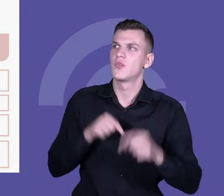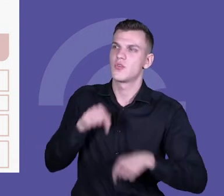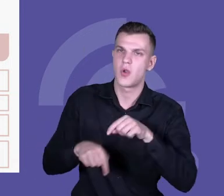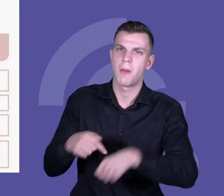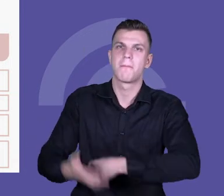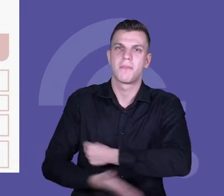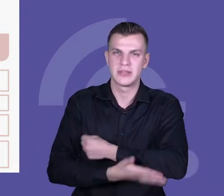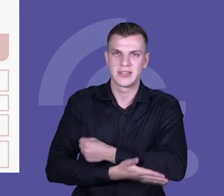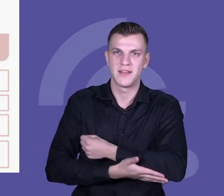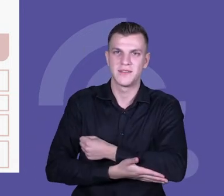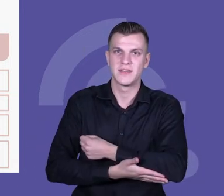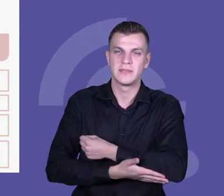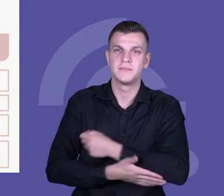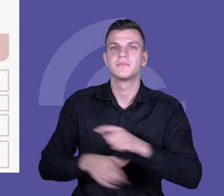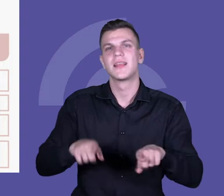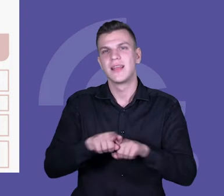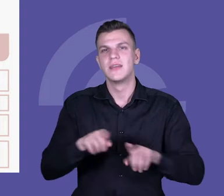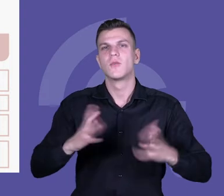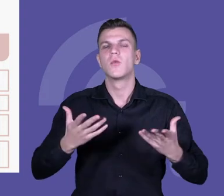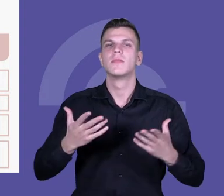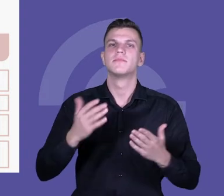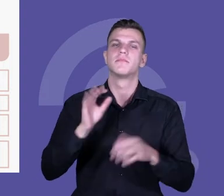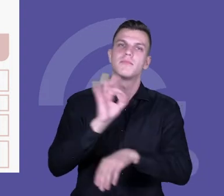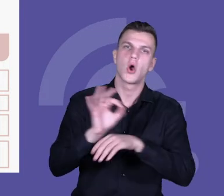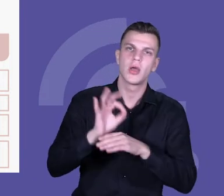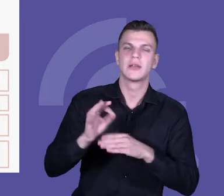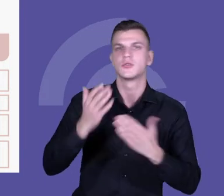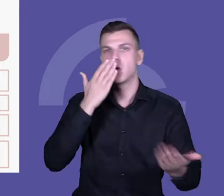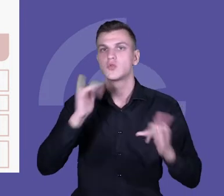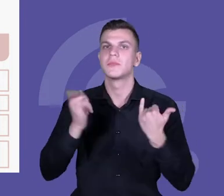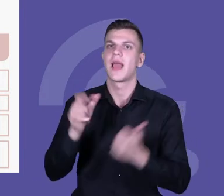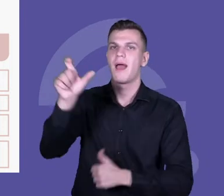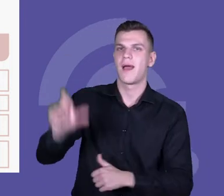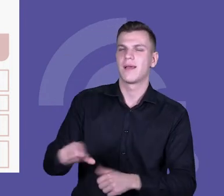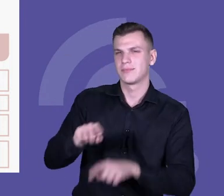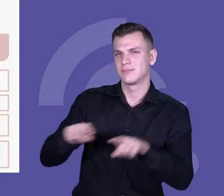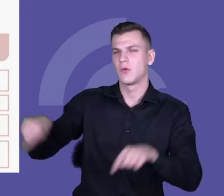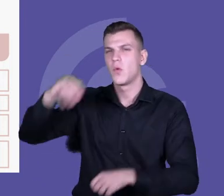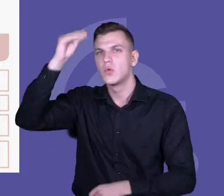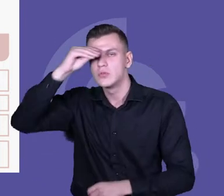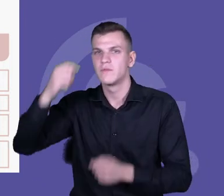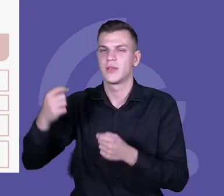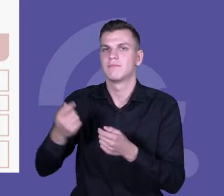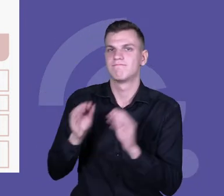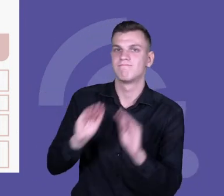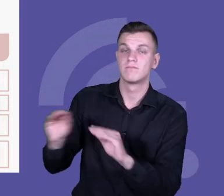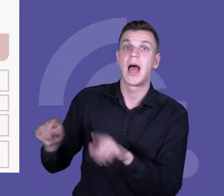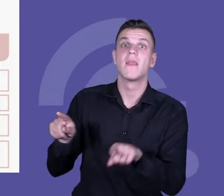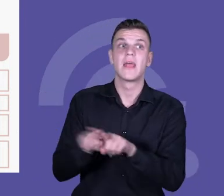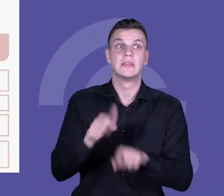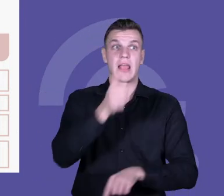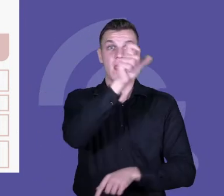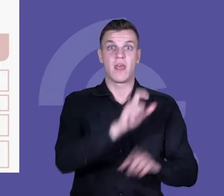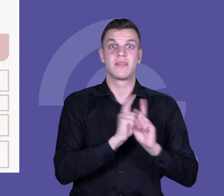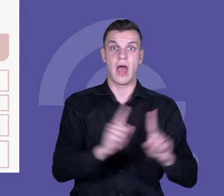na podstawie których da się stworzyć program pracy z uczniami, program, który angażuje więcej osób niż tylko jednego nauczyciela, bo na żadnym